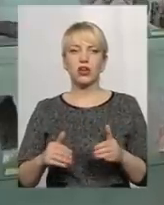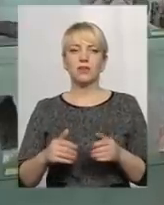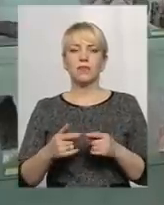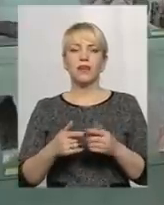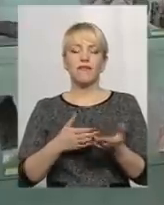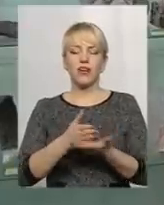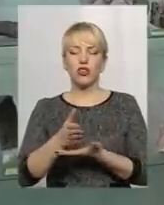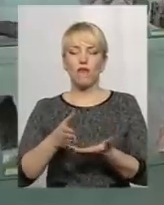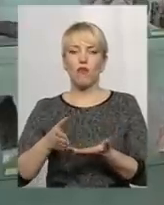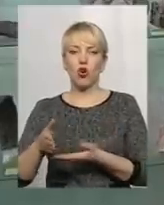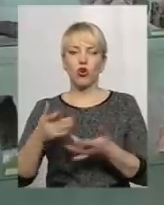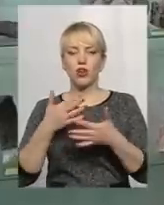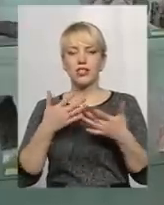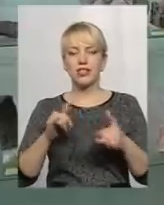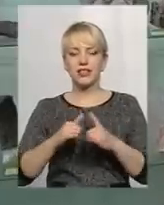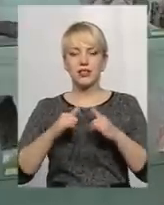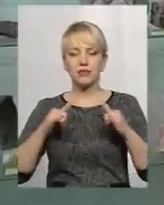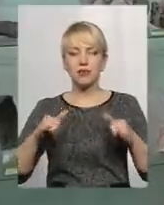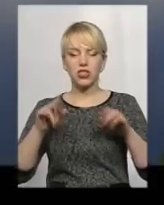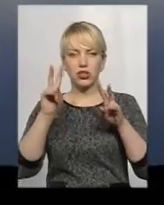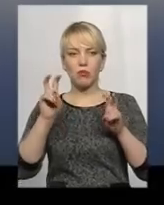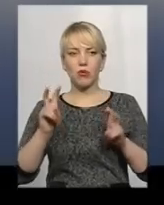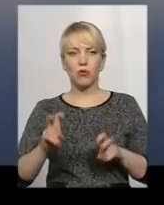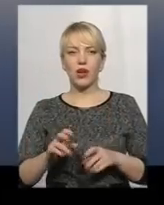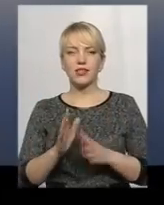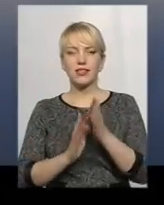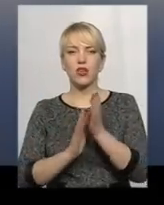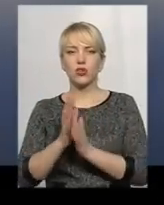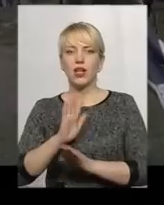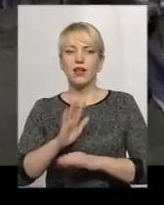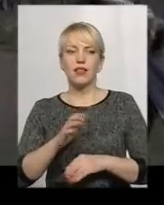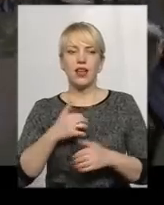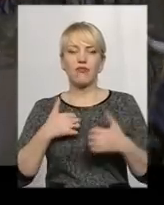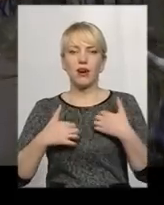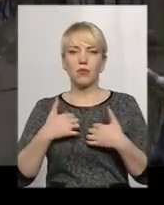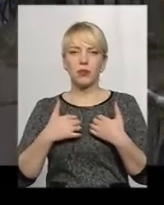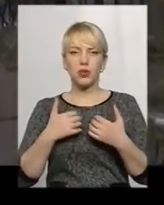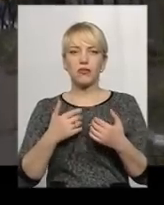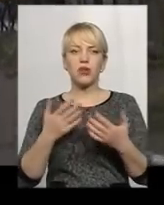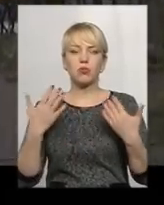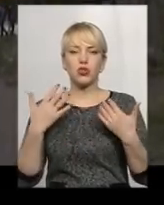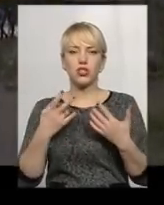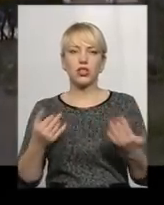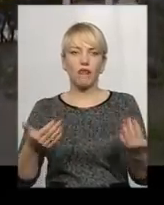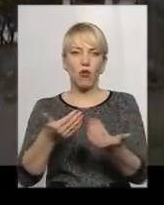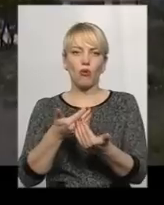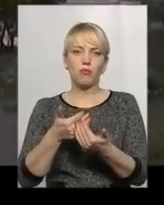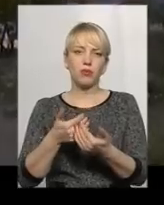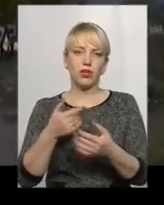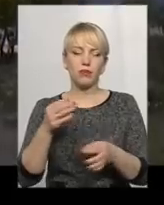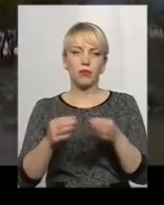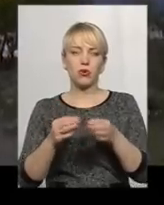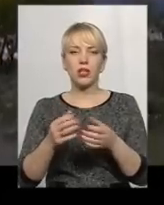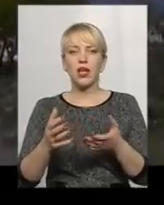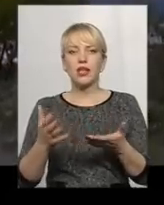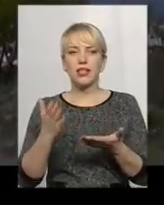різноманіття і збільшення популяції певних видів рослин. Неквапливий відпочинок в обіймах природи набуває все більшої популярності в